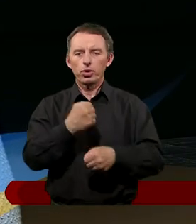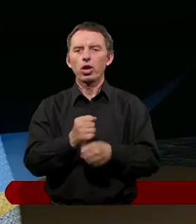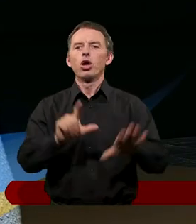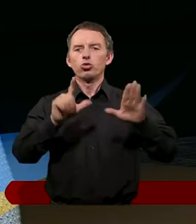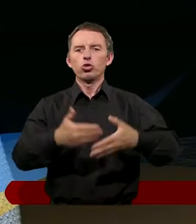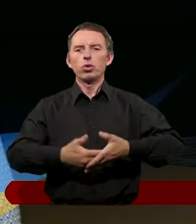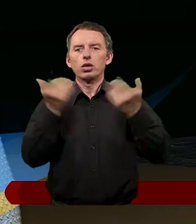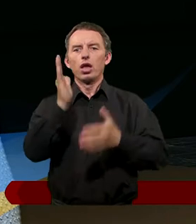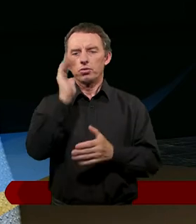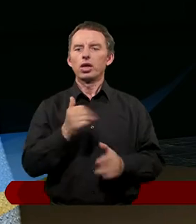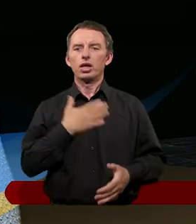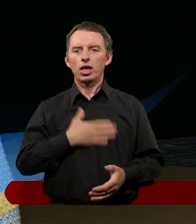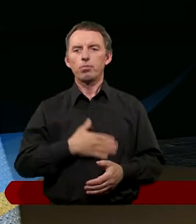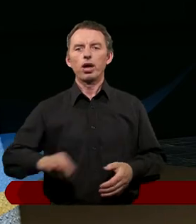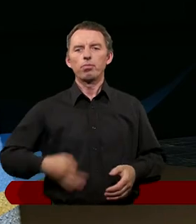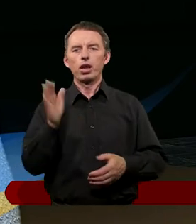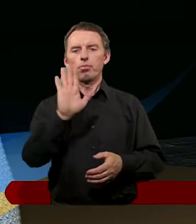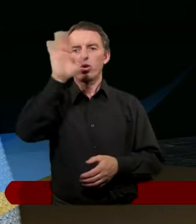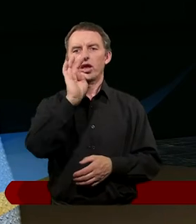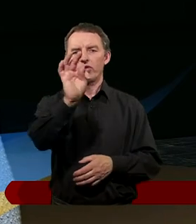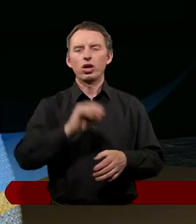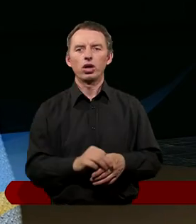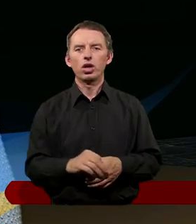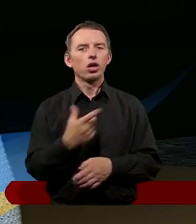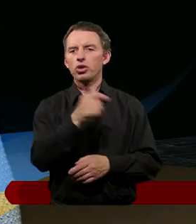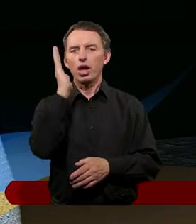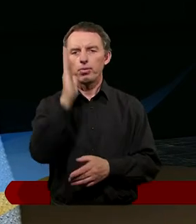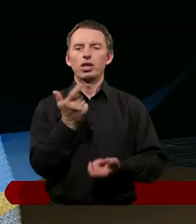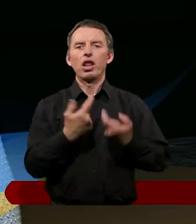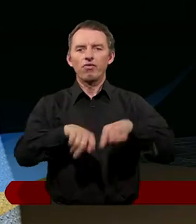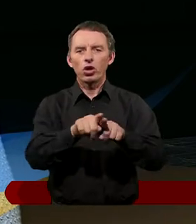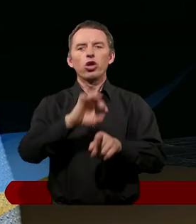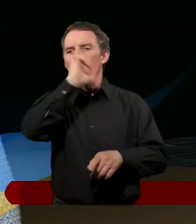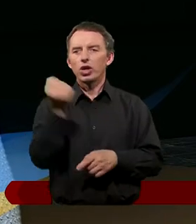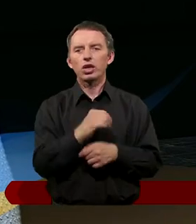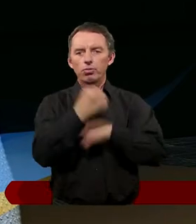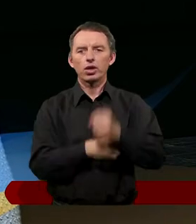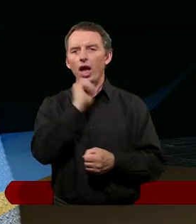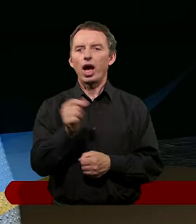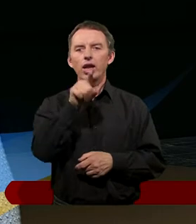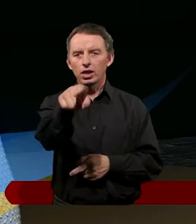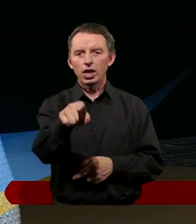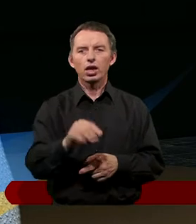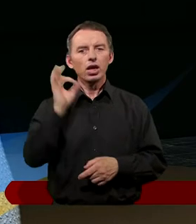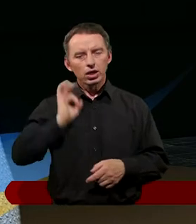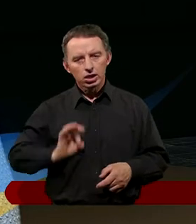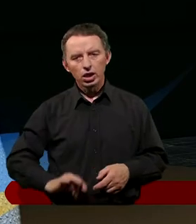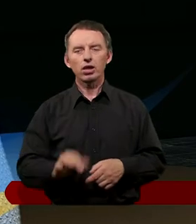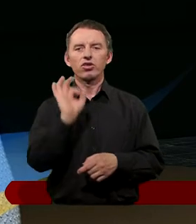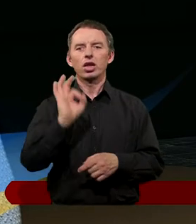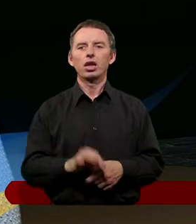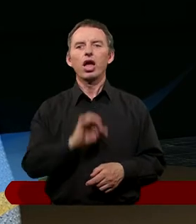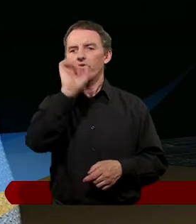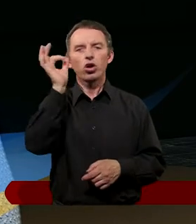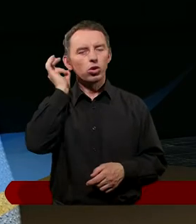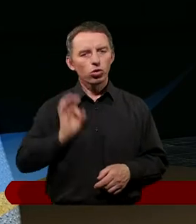ale siódmego dnia jest sabat Pana Boga Twego. Nie będziesz wykonywał żadnej pracy, ani Ty, ani Twój syn,